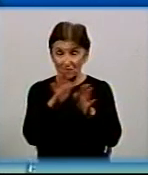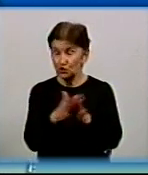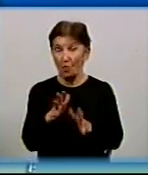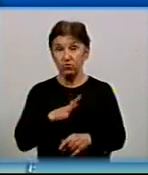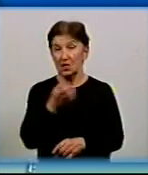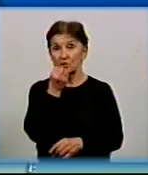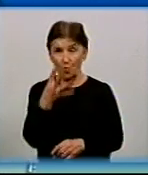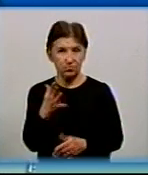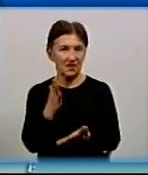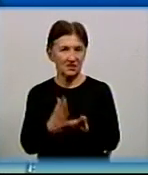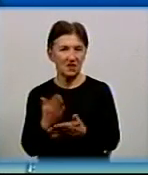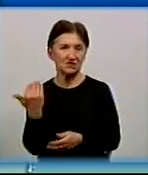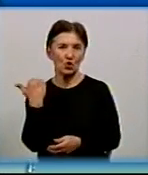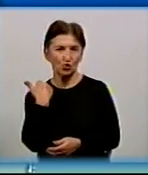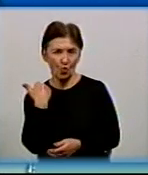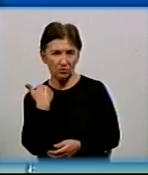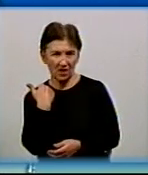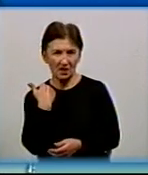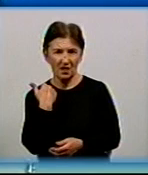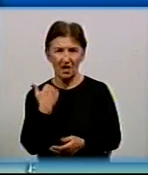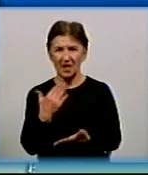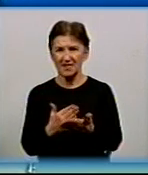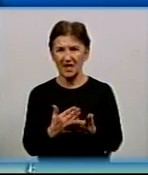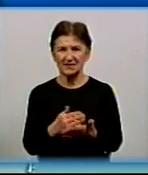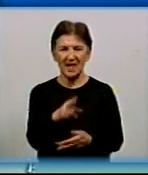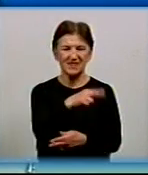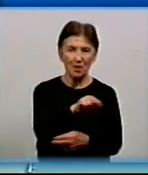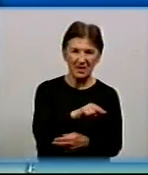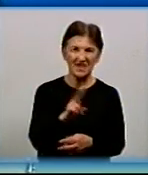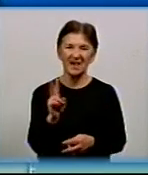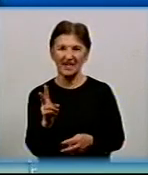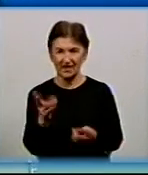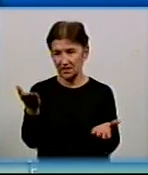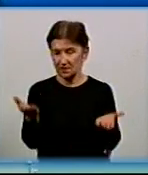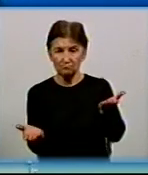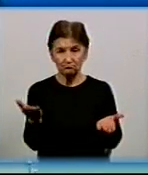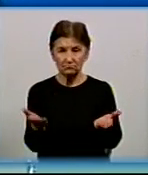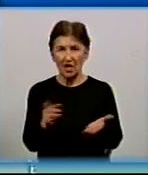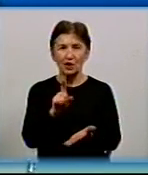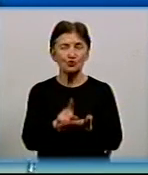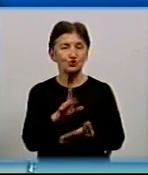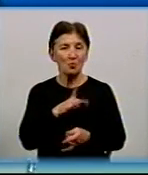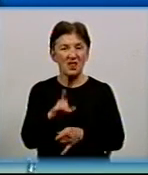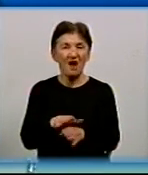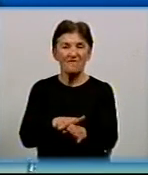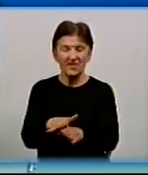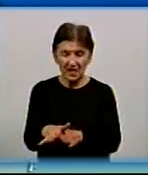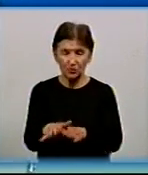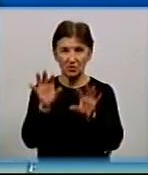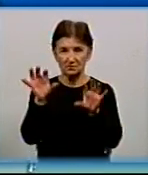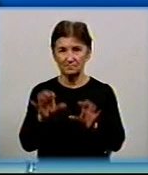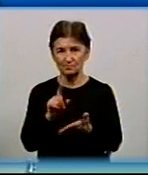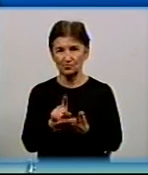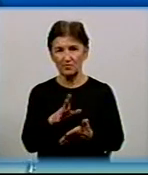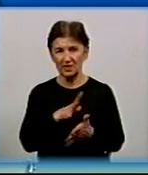відповідні борги, є відповідна дебіторка, кредиторка. І зрозуміло, що потрібно було виконати закон, мати там 90